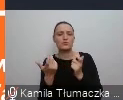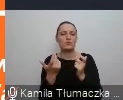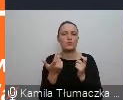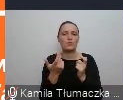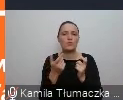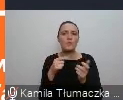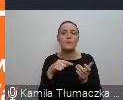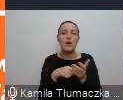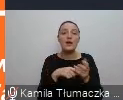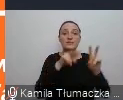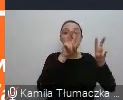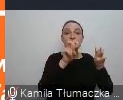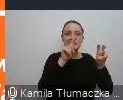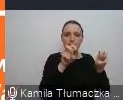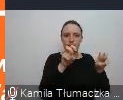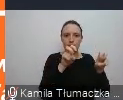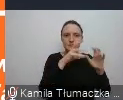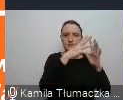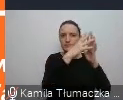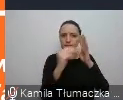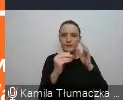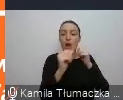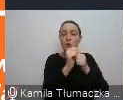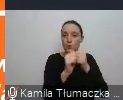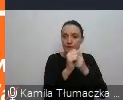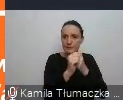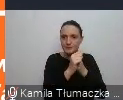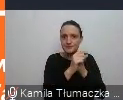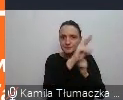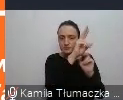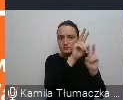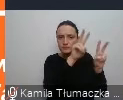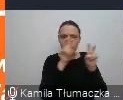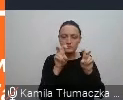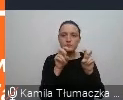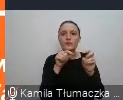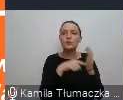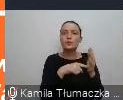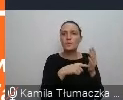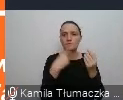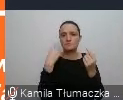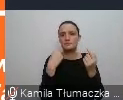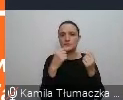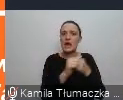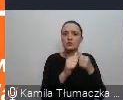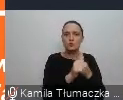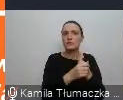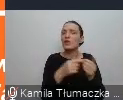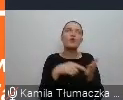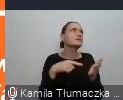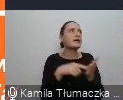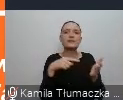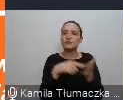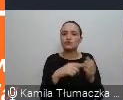A cytat, który jest czerpany jako argument i uważany jako argument ostateczny w